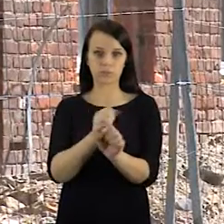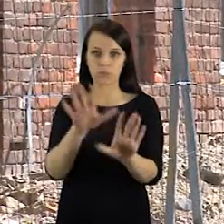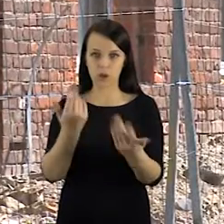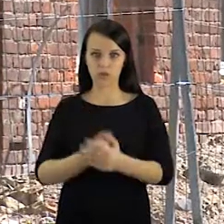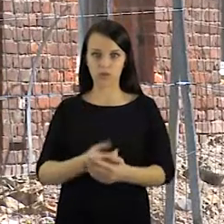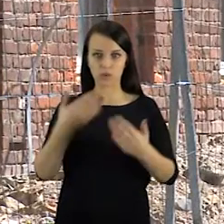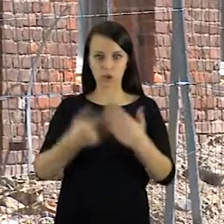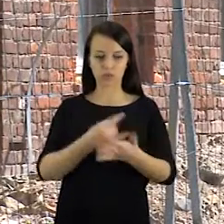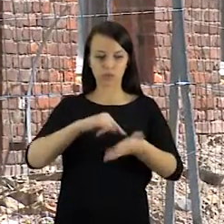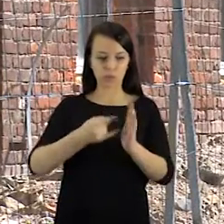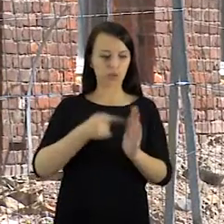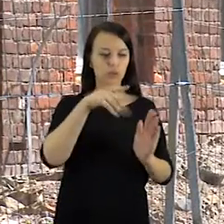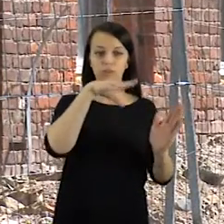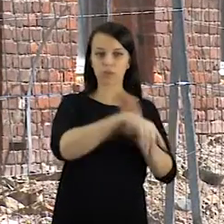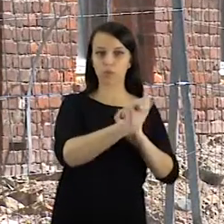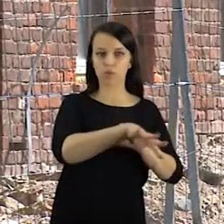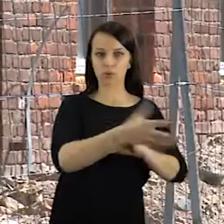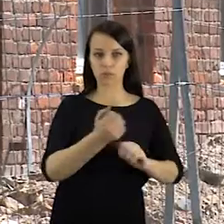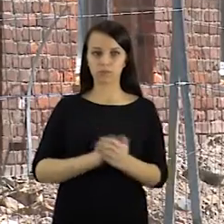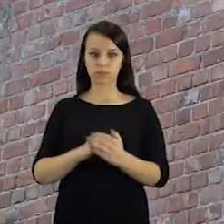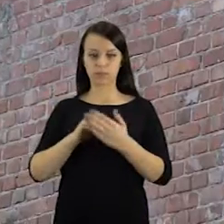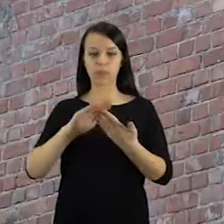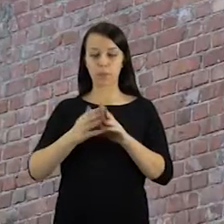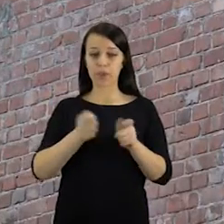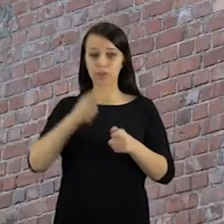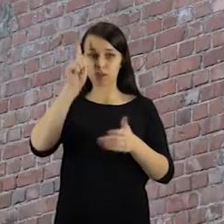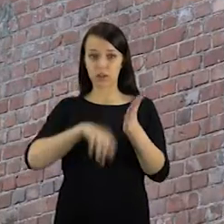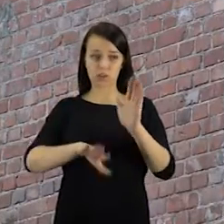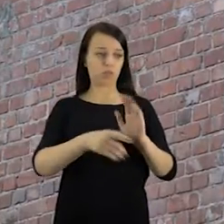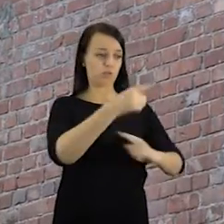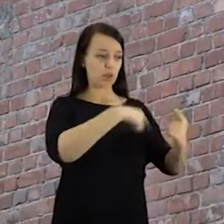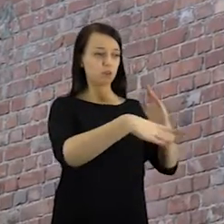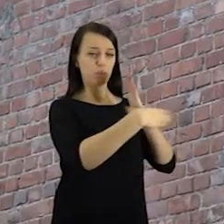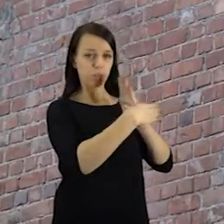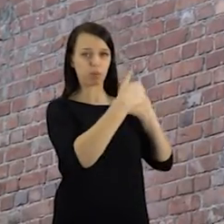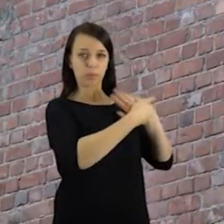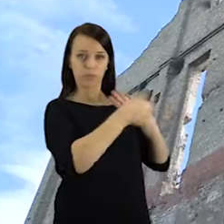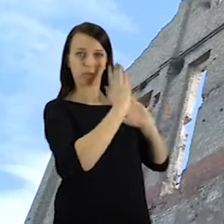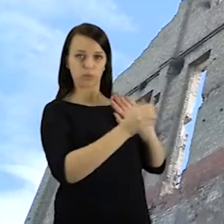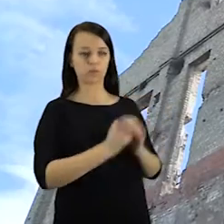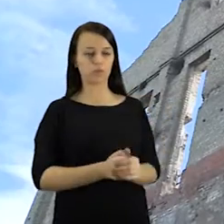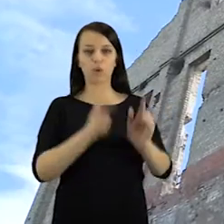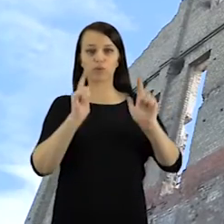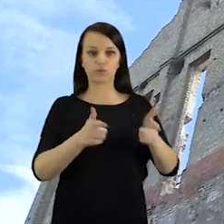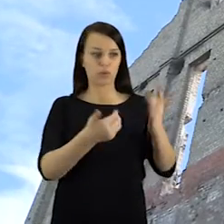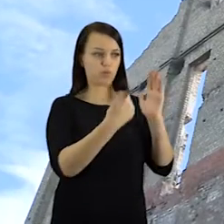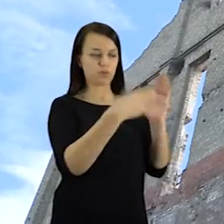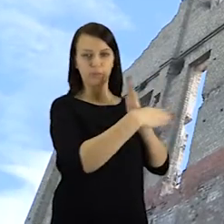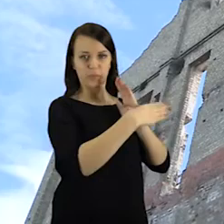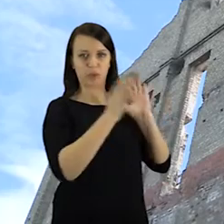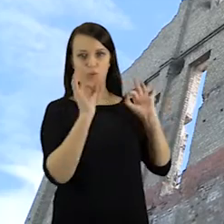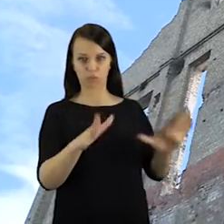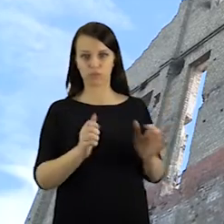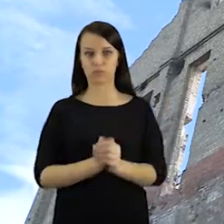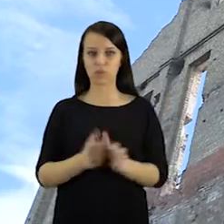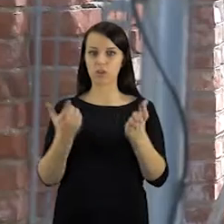tenka iš naujos sukti galvas, ką daryti su pastato. Miesto valdžia tikėjusi pagalbos iš verslininkų prašyta, kad šie patartų ką daryti. Deja